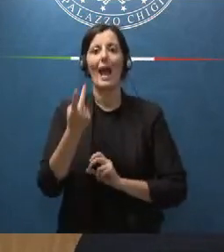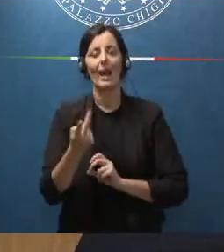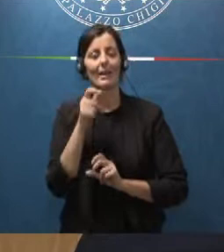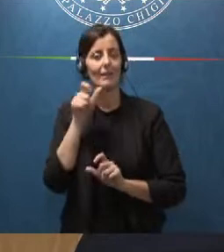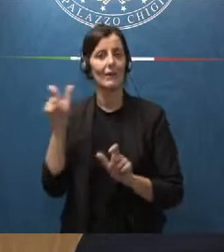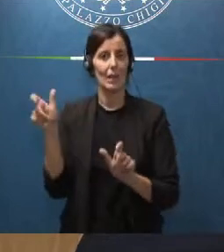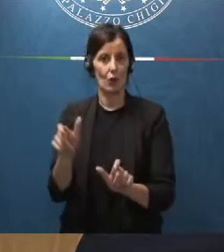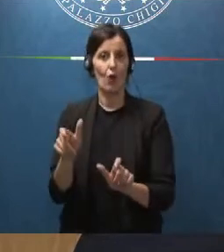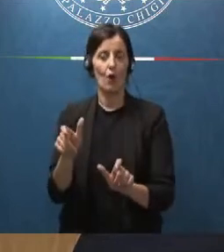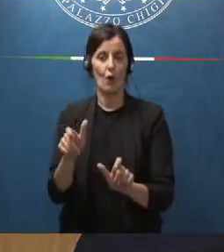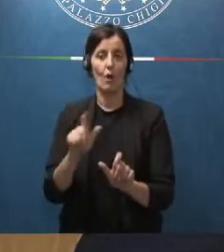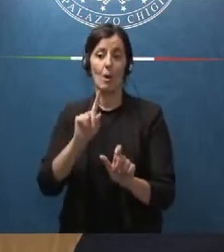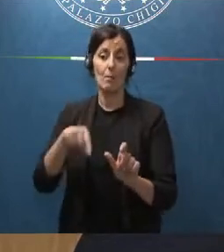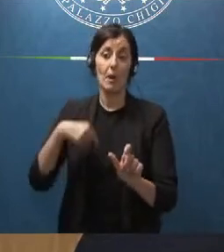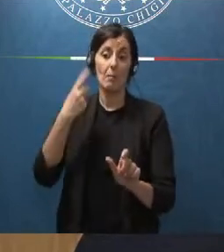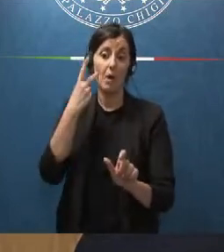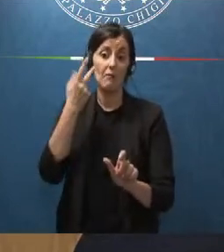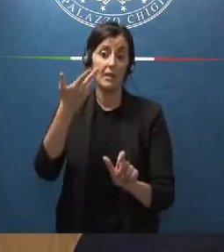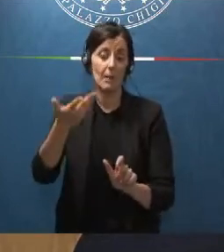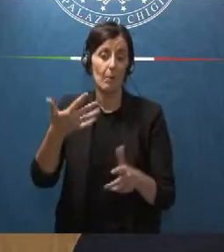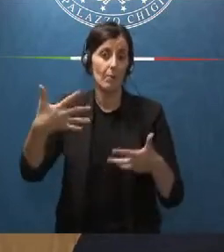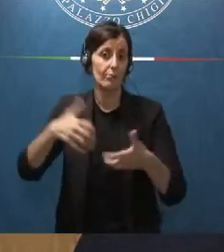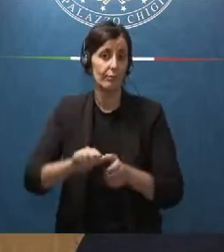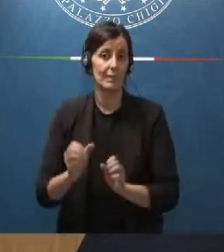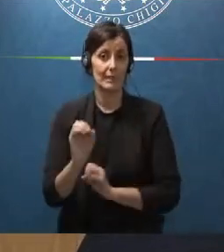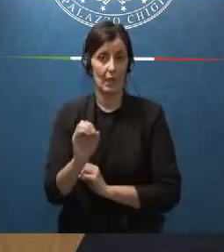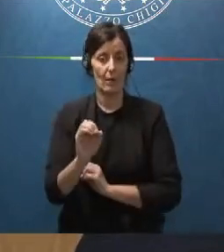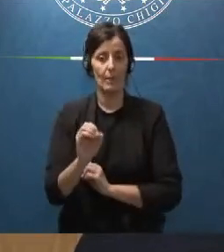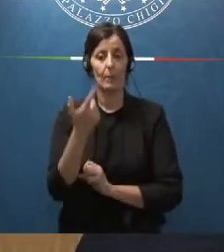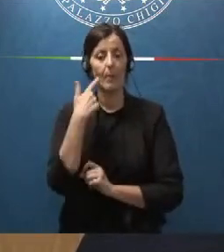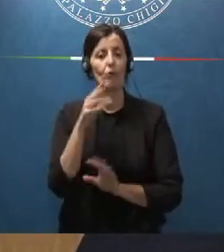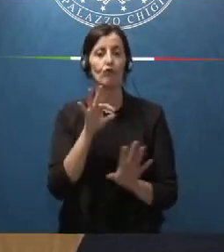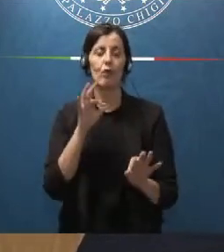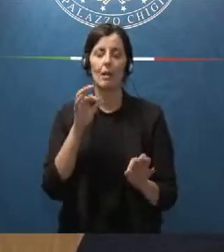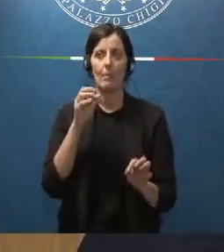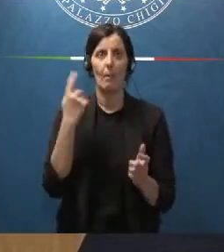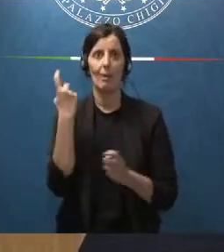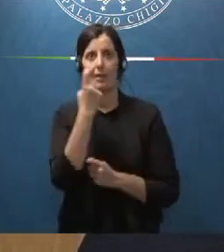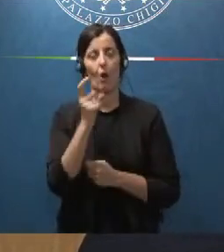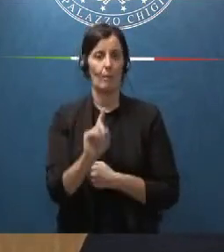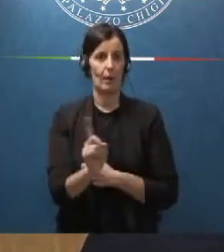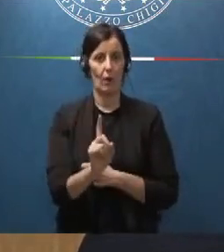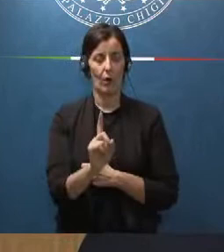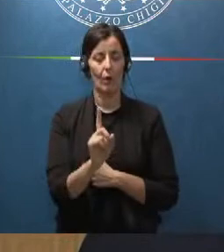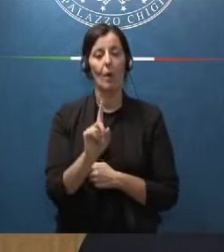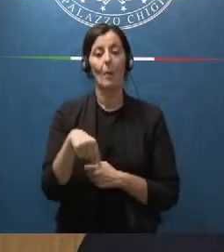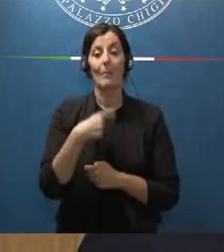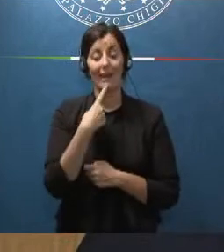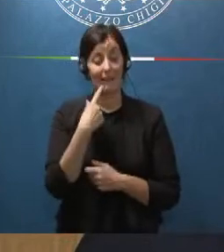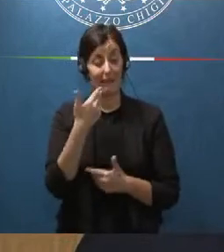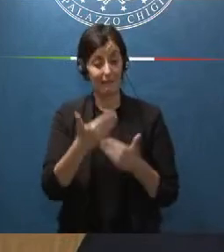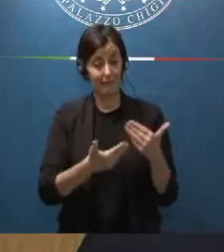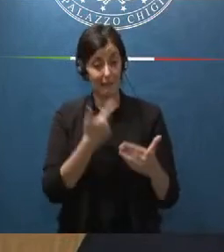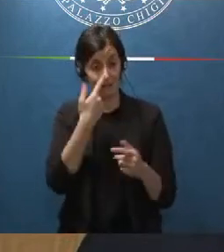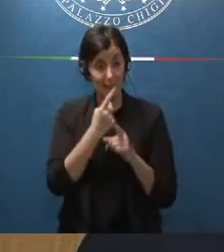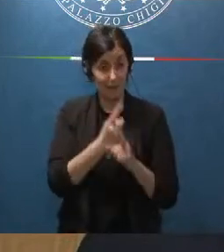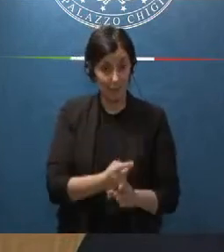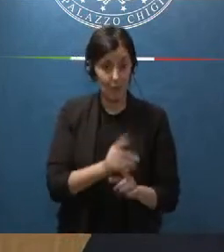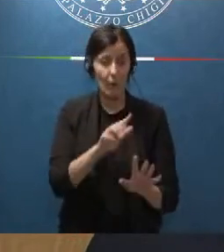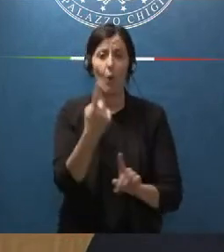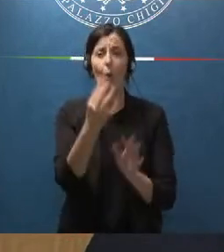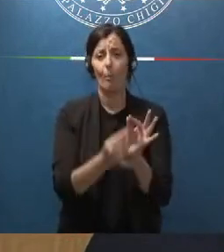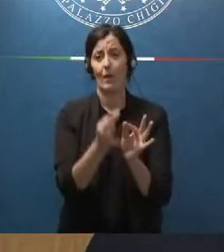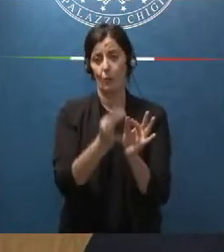per poi procedere eventualmente all'azzeramento ma senza una scelta traumatica per chi ha seguito la vicenda soltanto un minuto in